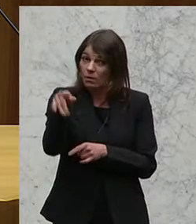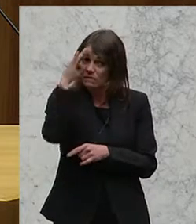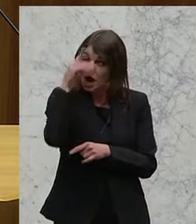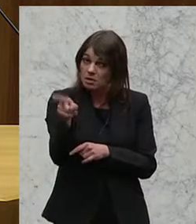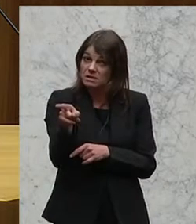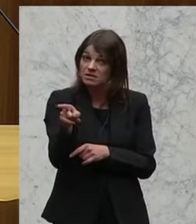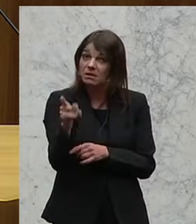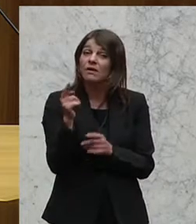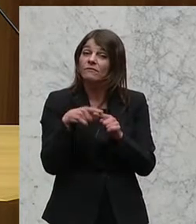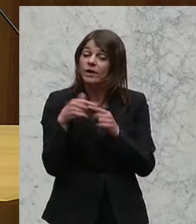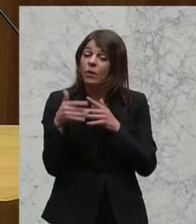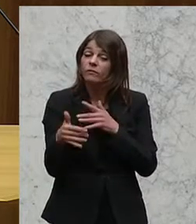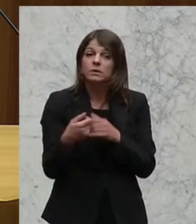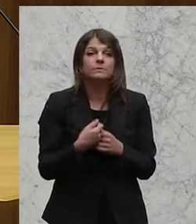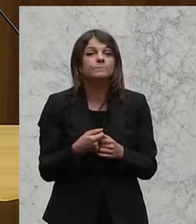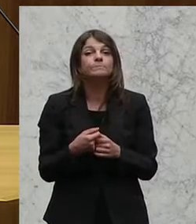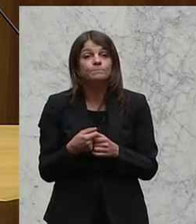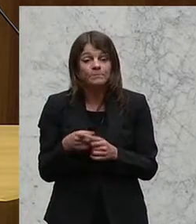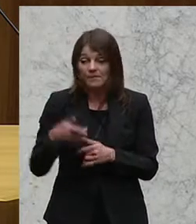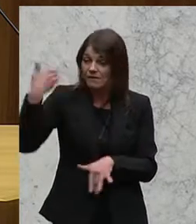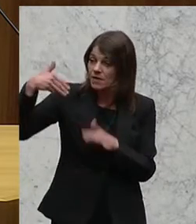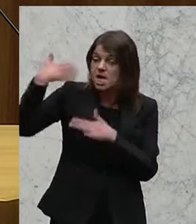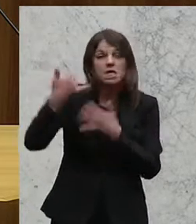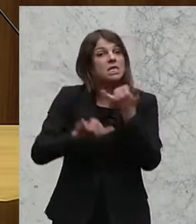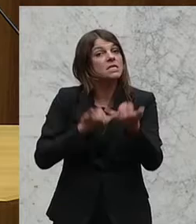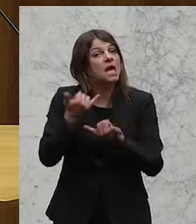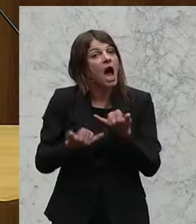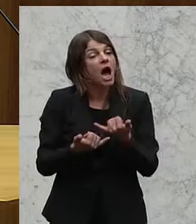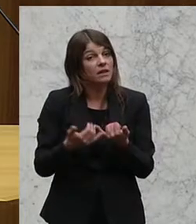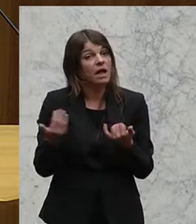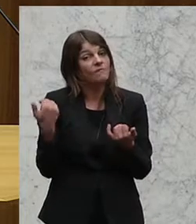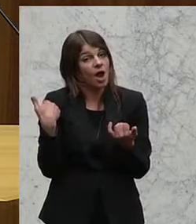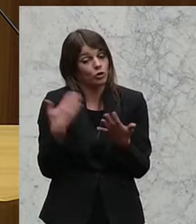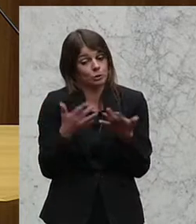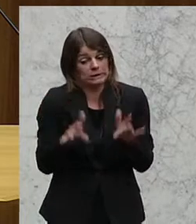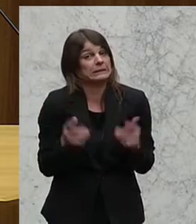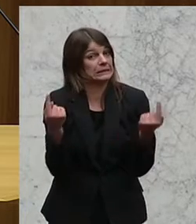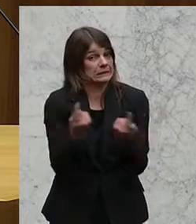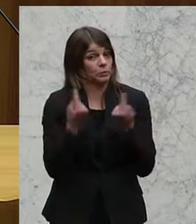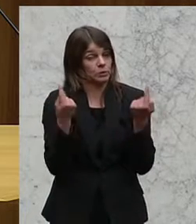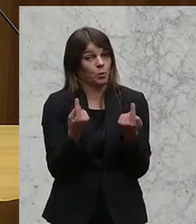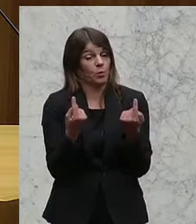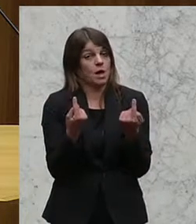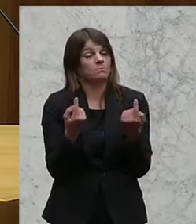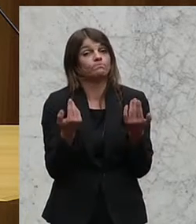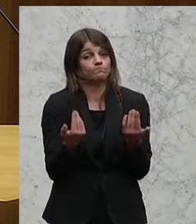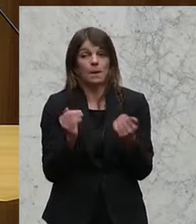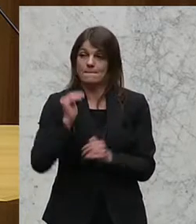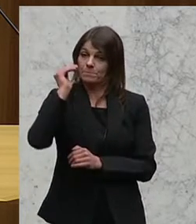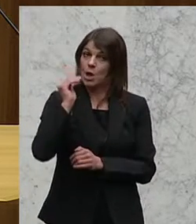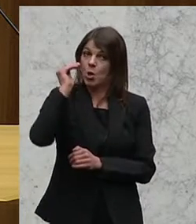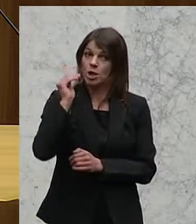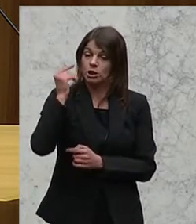in wie vielen Fällen es in den vergangenen Jahren zu Situationen gekommen ist, wo die Behörden